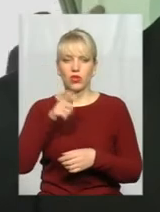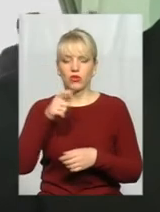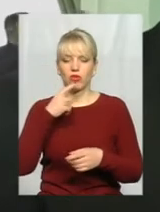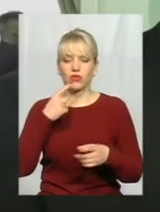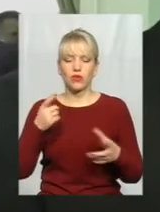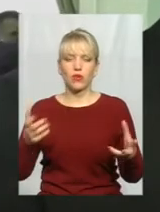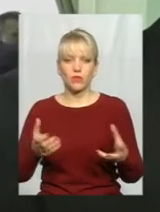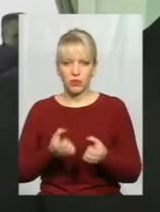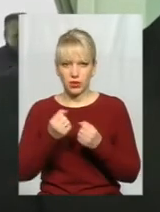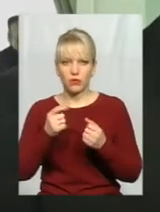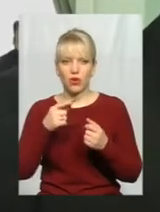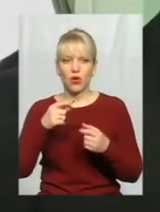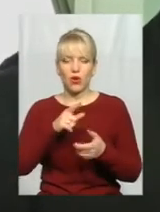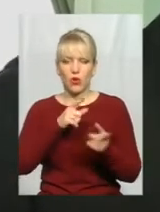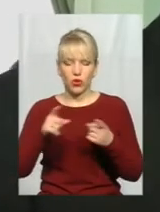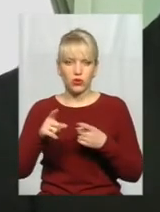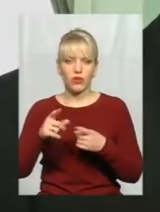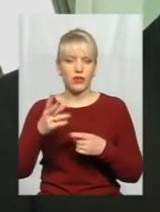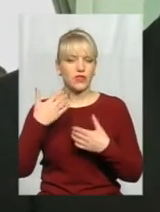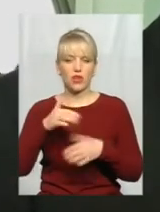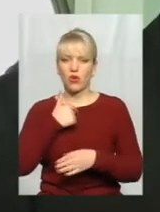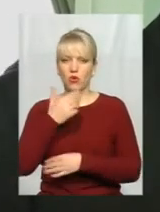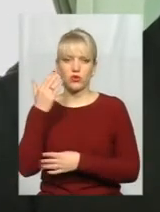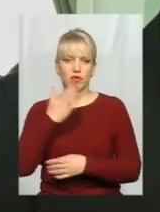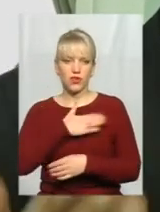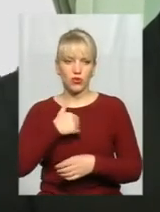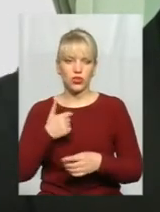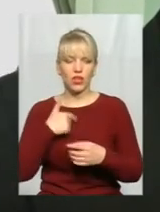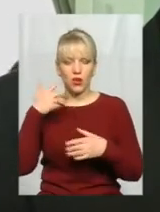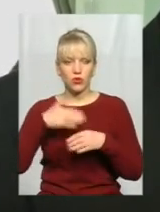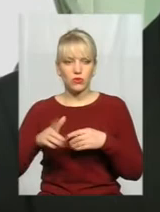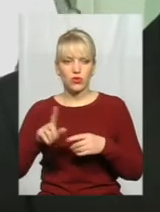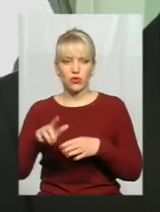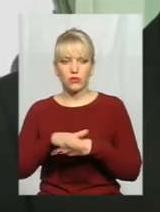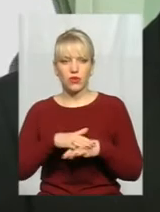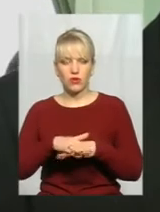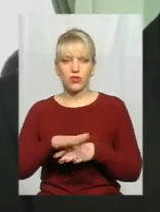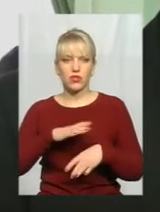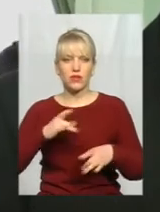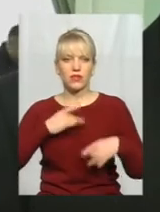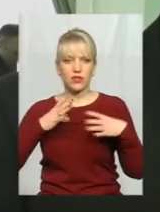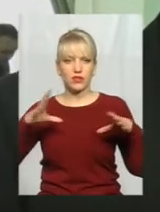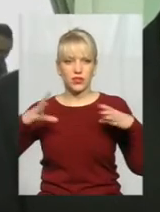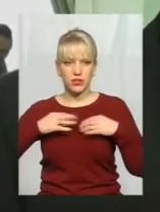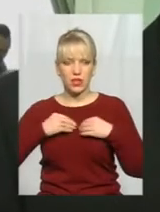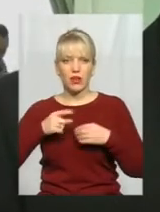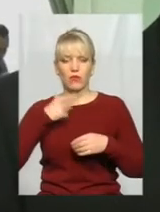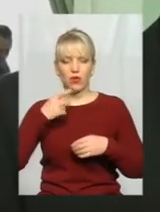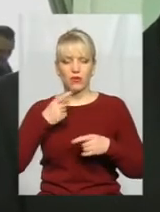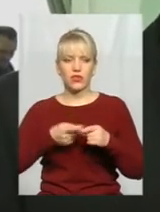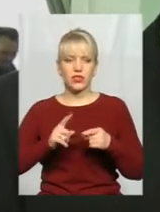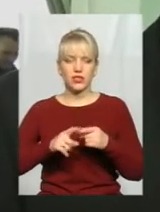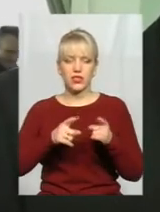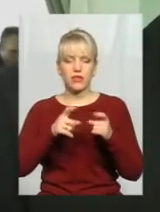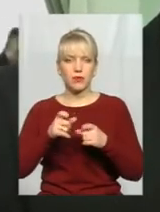підтримати, ми вже голосувати за це не будемо. Тобто я розумію, що для цього треба, щоб народ випустив пар, як кажуть, проговорити це, задіяти